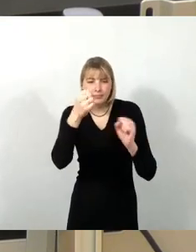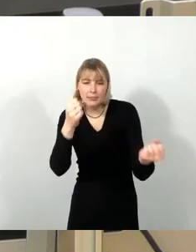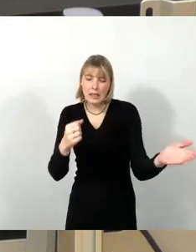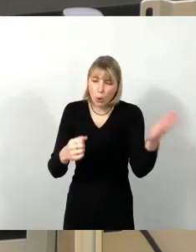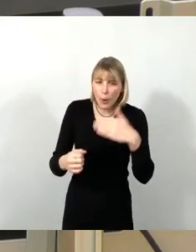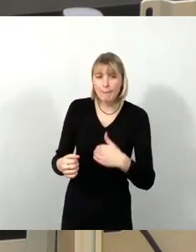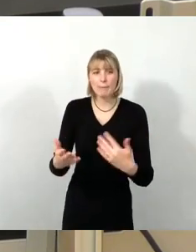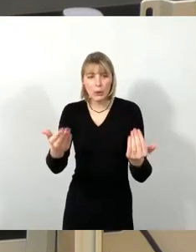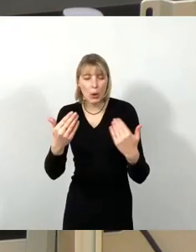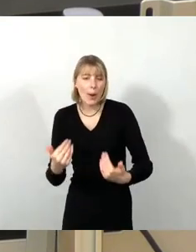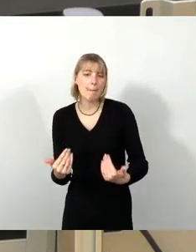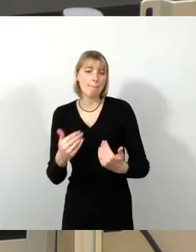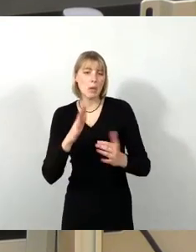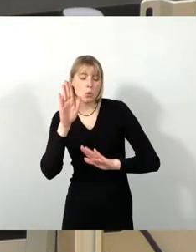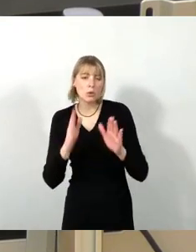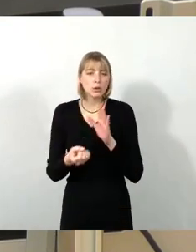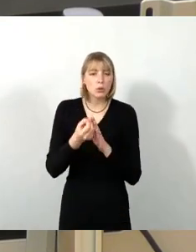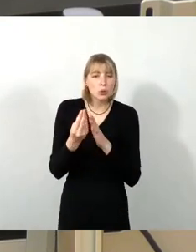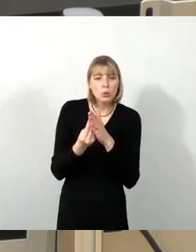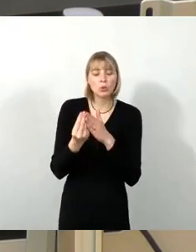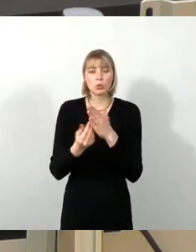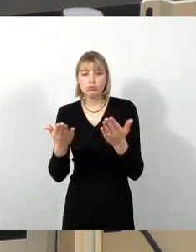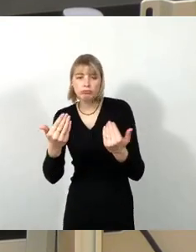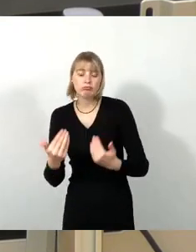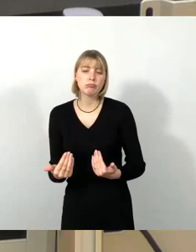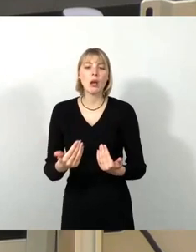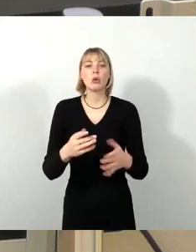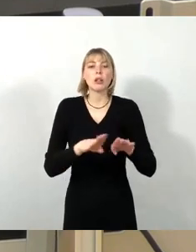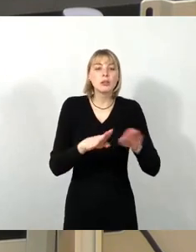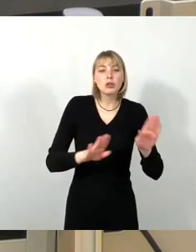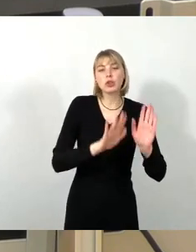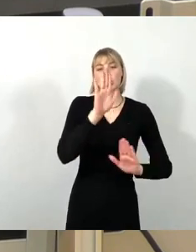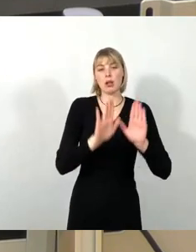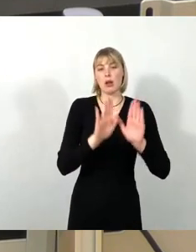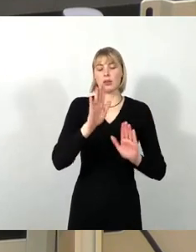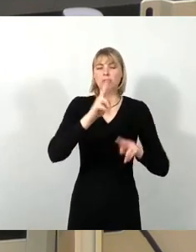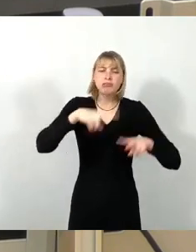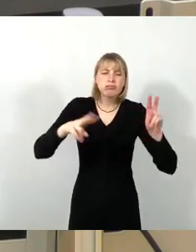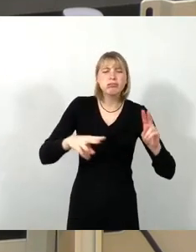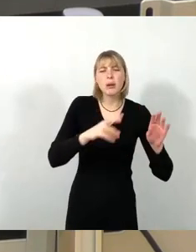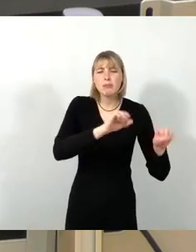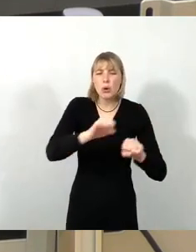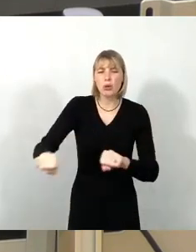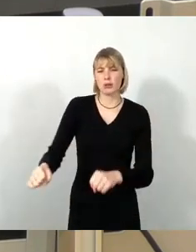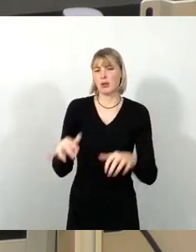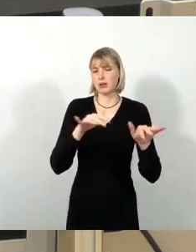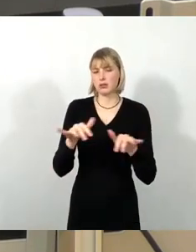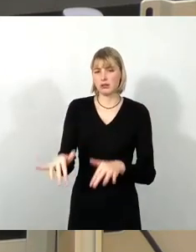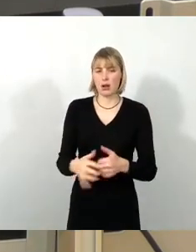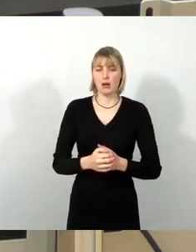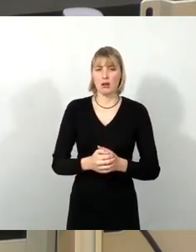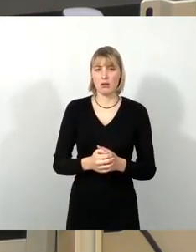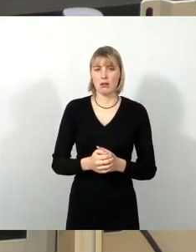Tischtheater. Es gibt ja wirklich viele, viele Varianten, wie Menschen erstmalig sozusagen in die